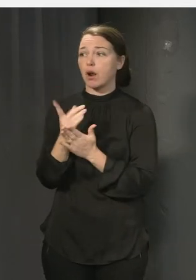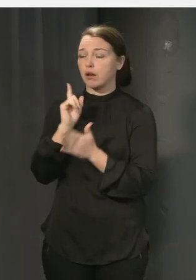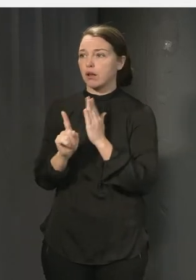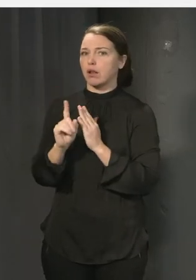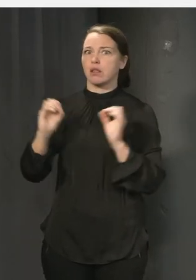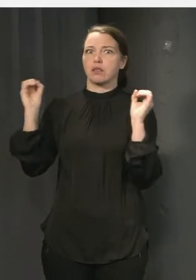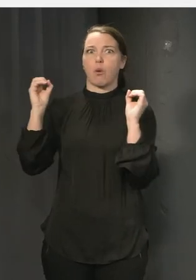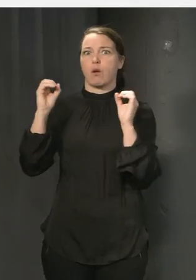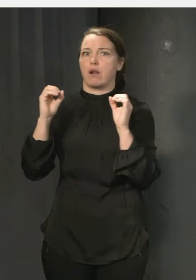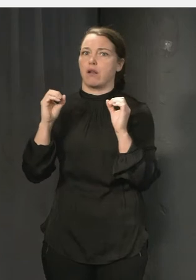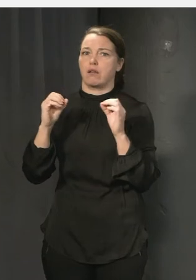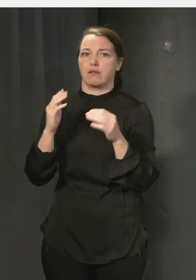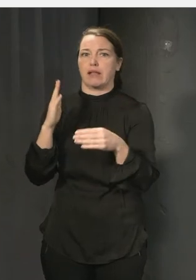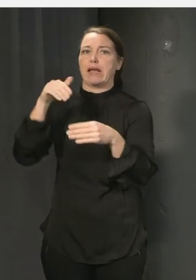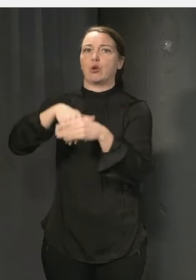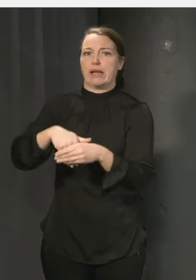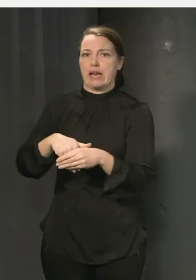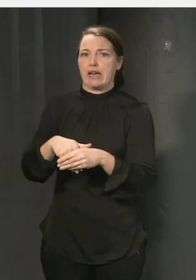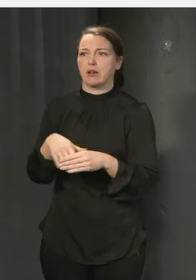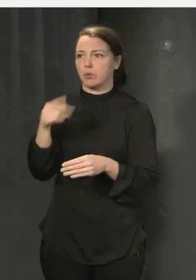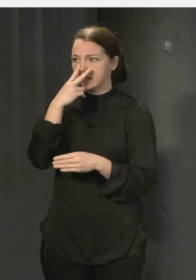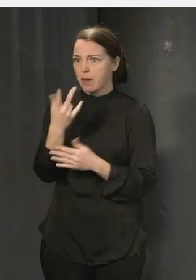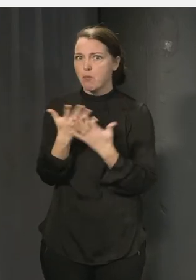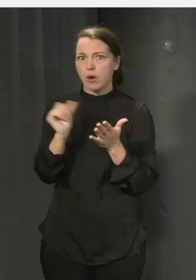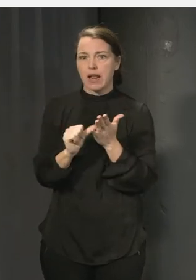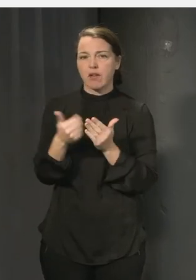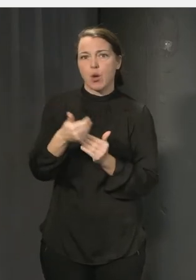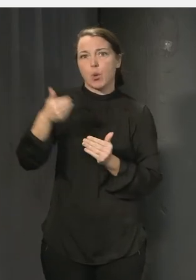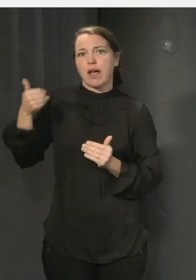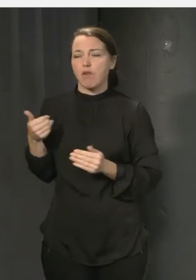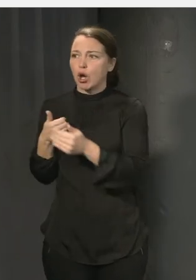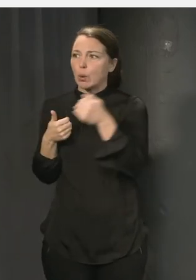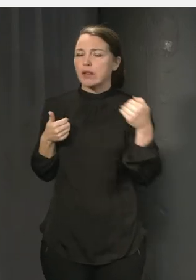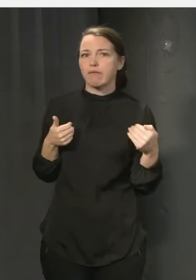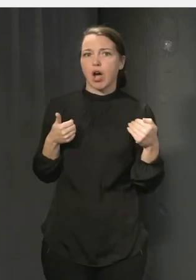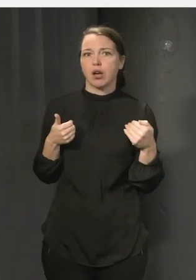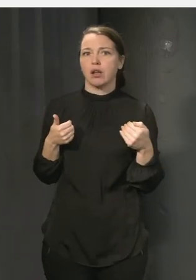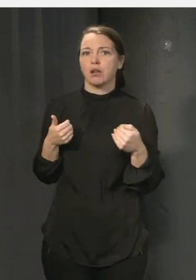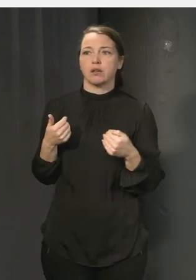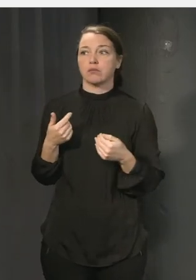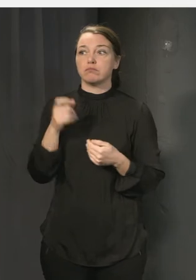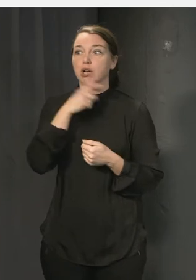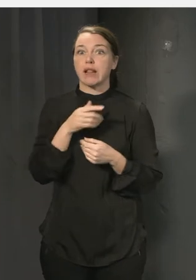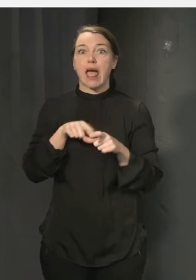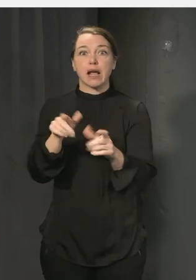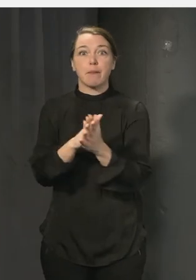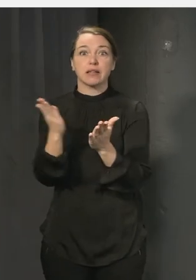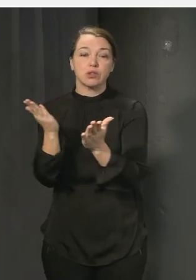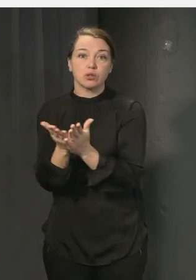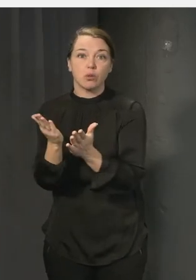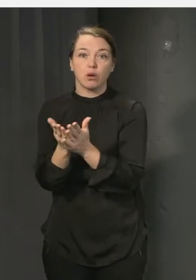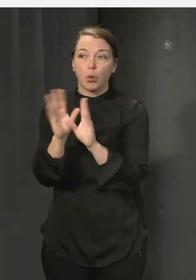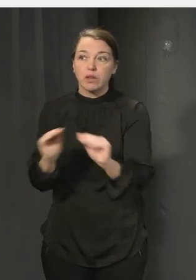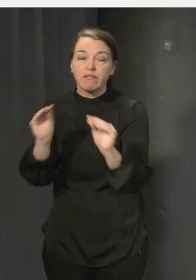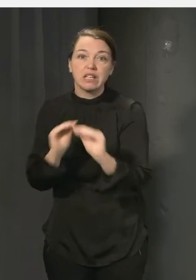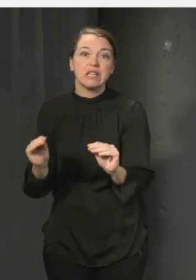och då man ganska lätt kan se att elever hamnar utanför, blir exkluderade både i undervisningen och på rasten. Så att det ser väldigt